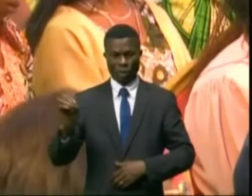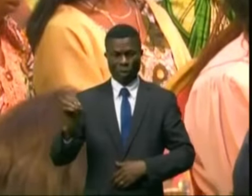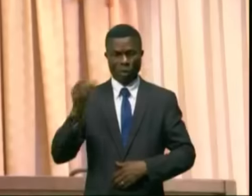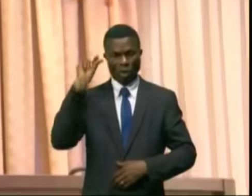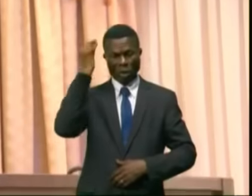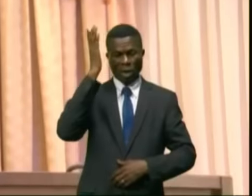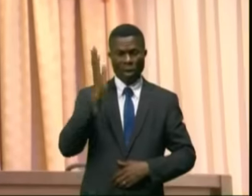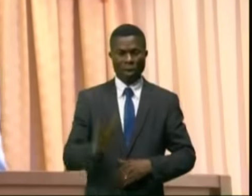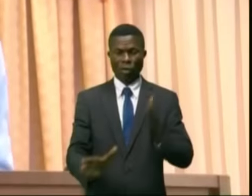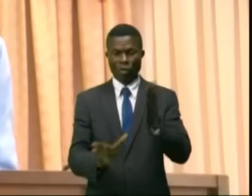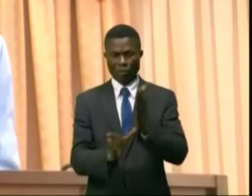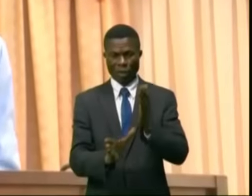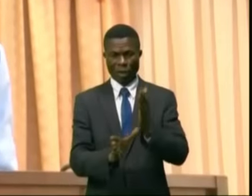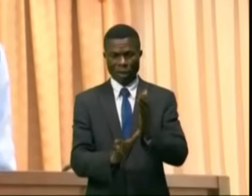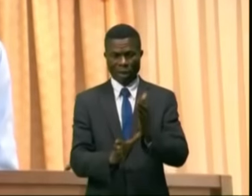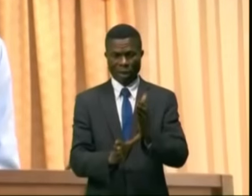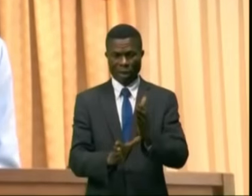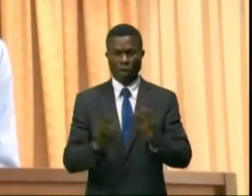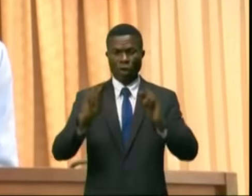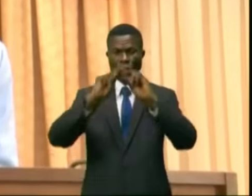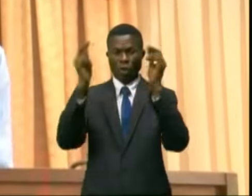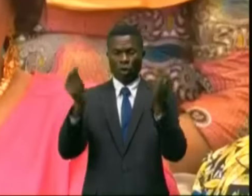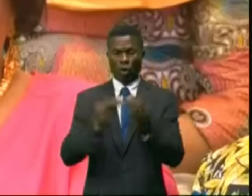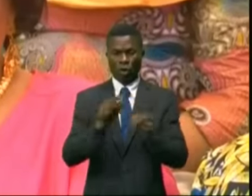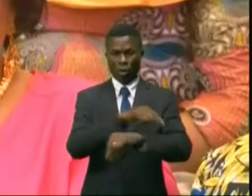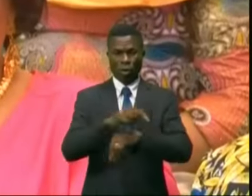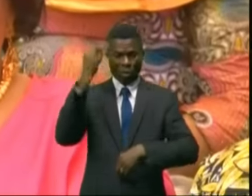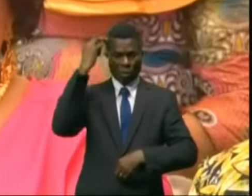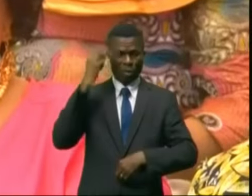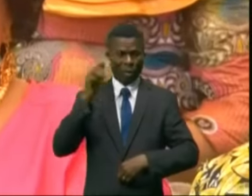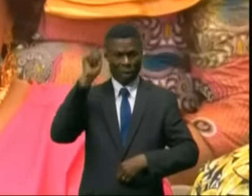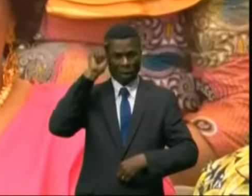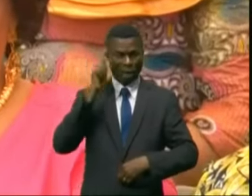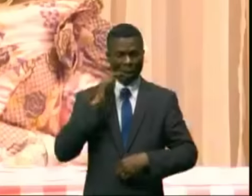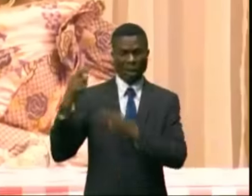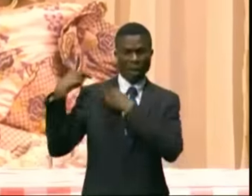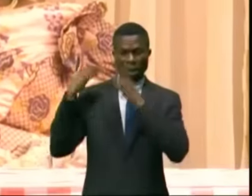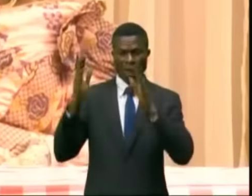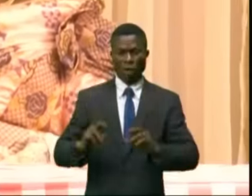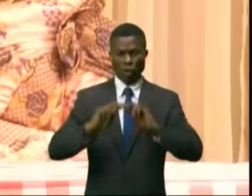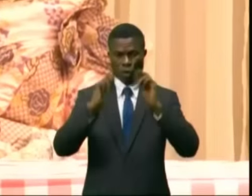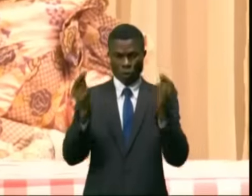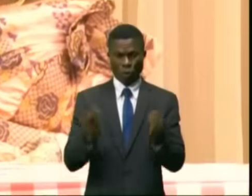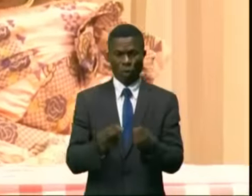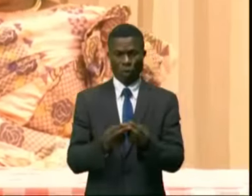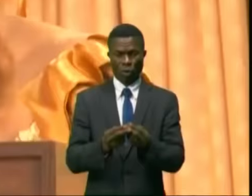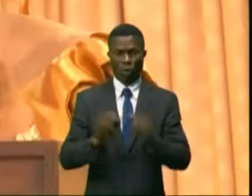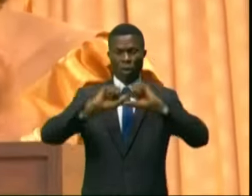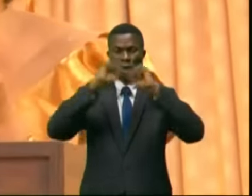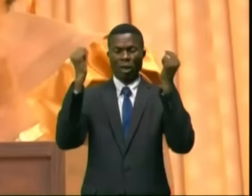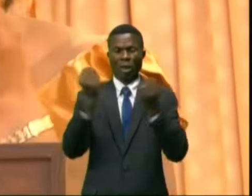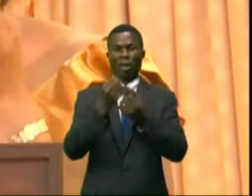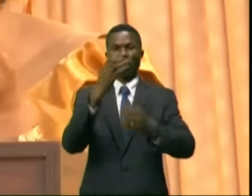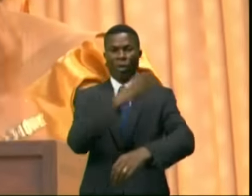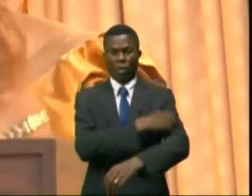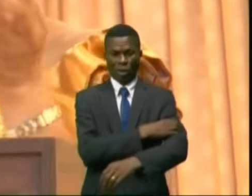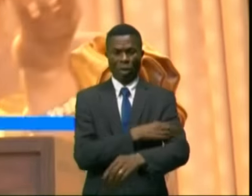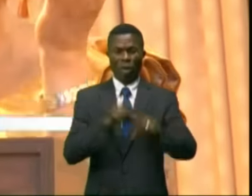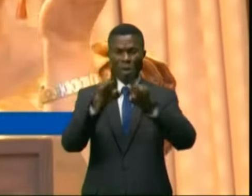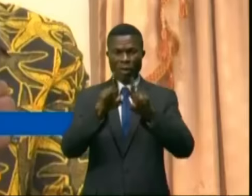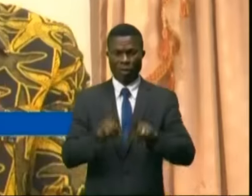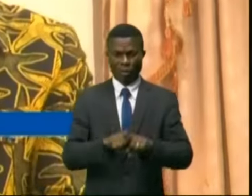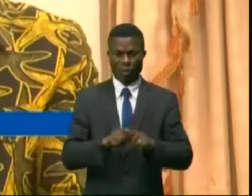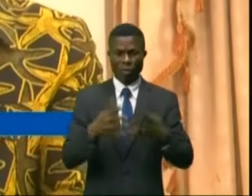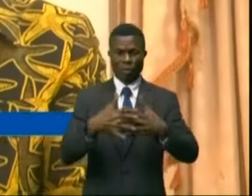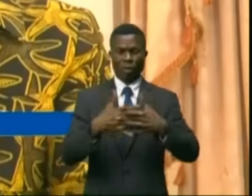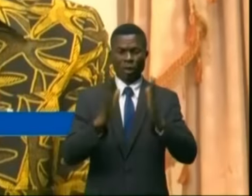gouverneur Adintérim, la délégation du ministère du genre, les responsables des structures de la société civile ainsi que les